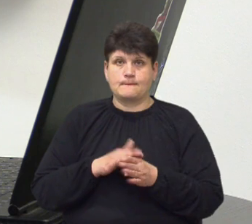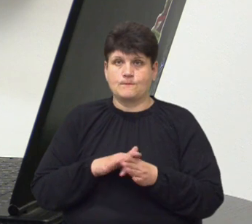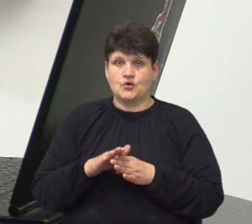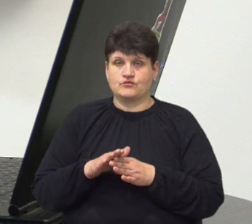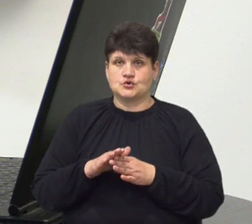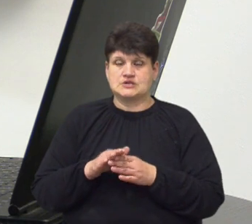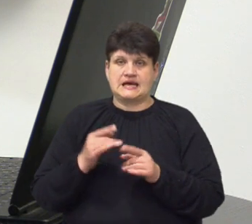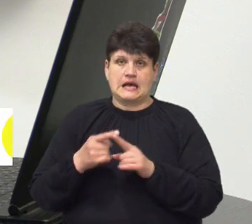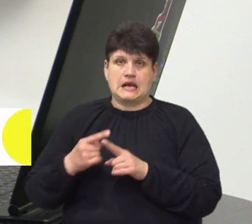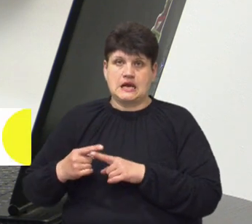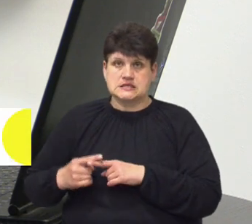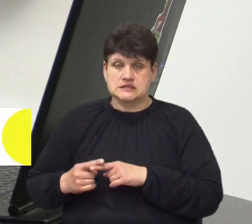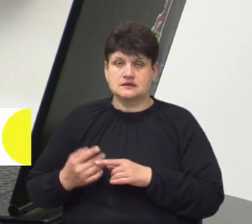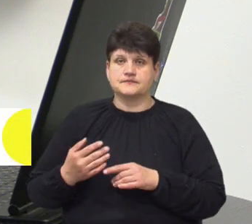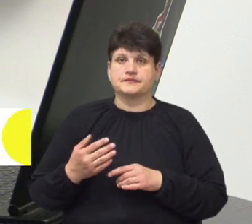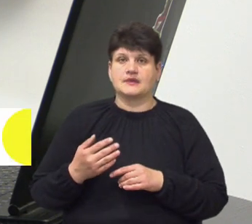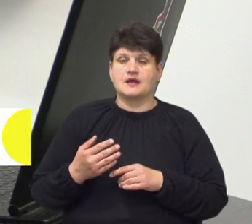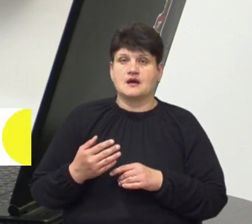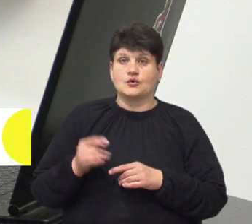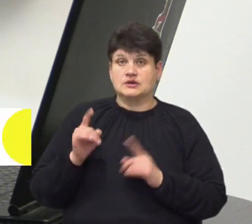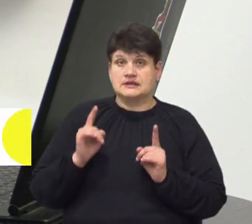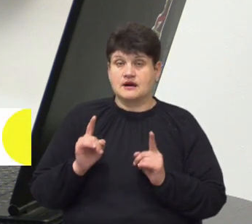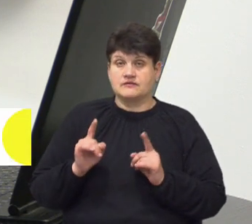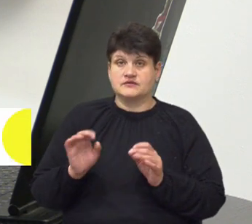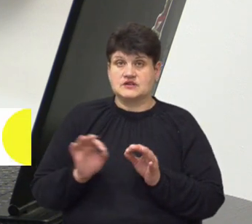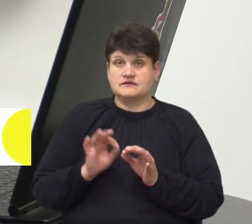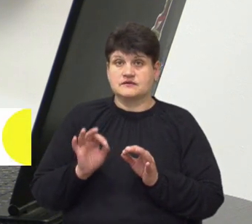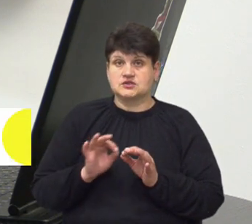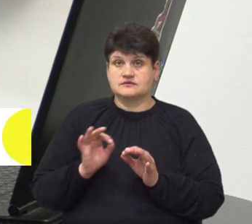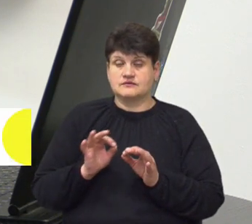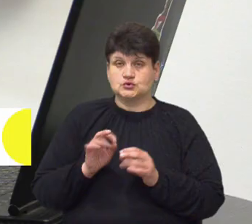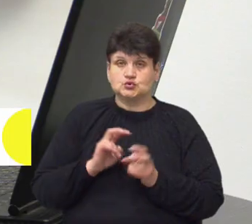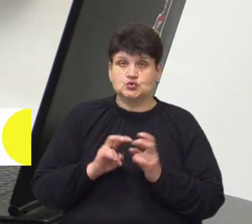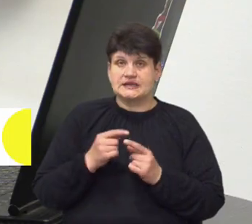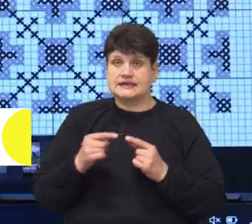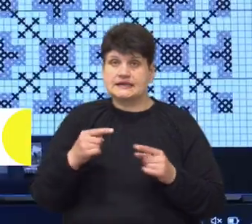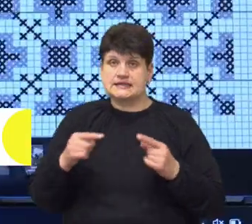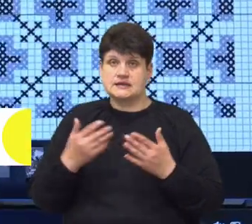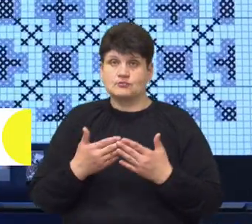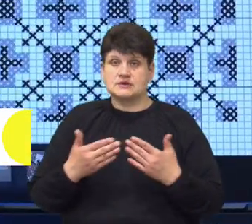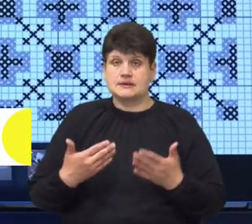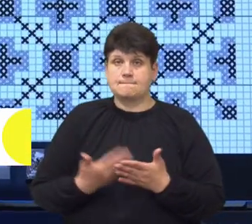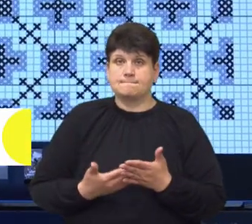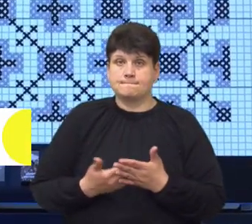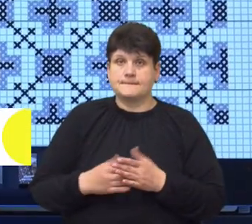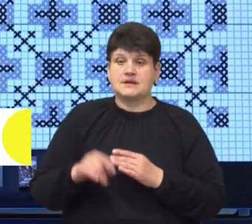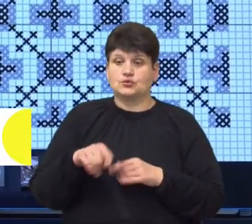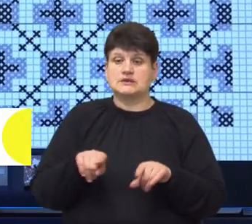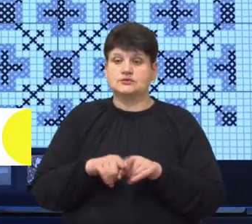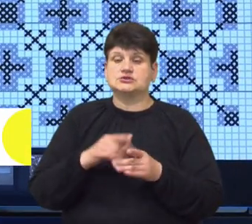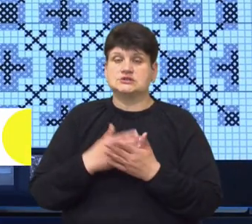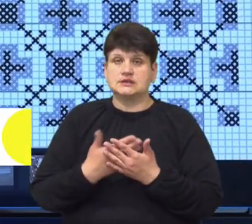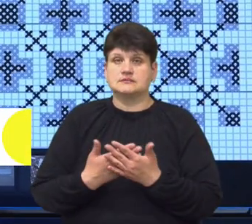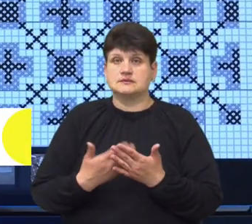а хрестик з лиштвою. От навіть відшиваючи, шукали різні музейні зразки. І тут же також є зразок